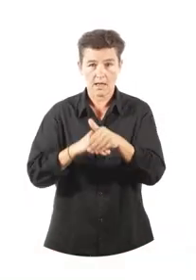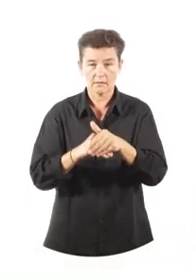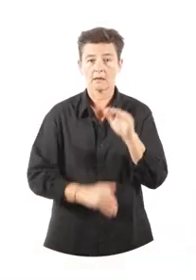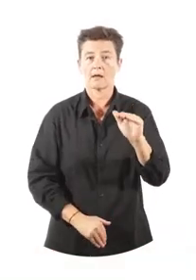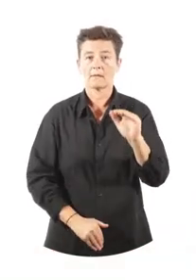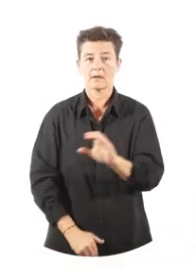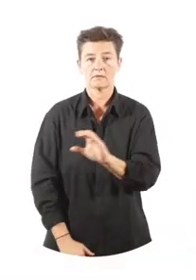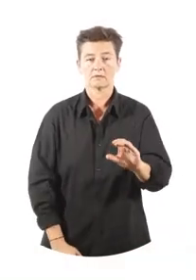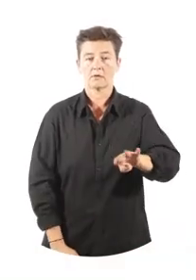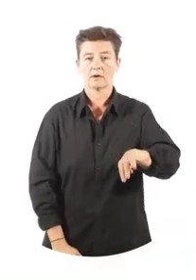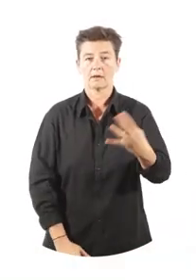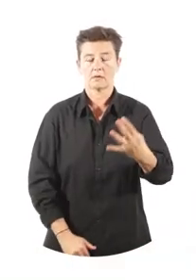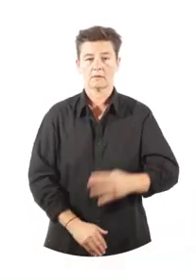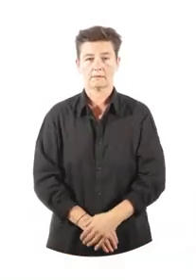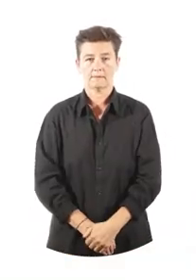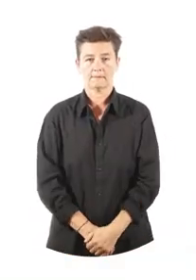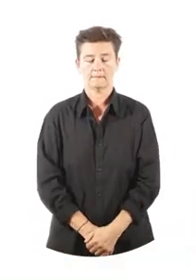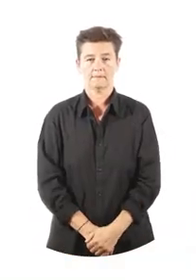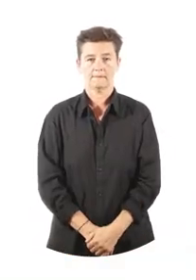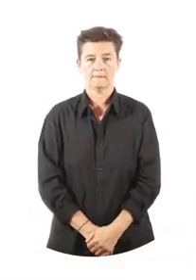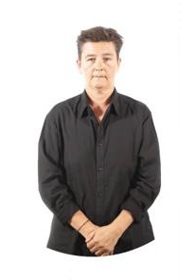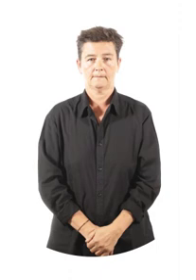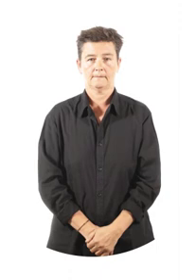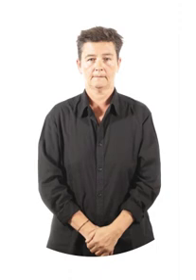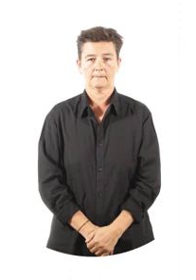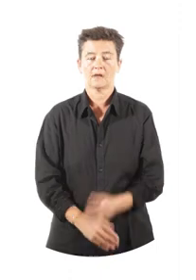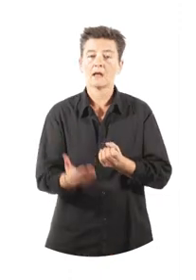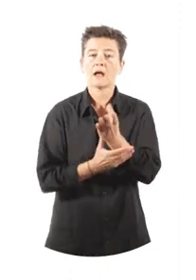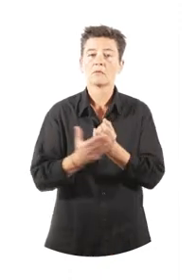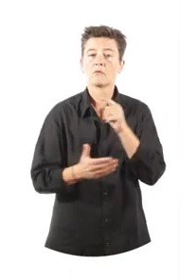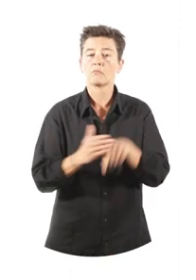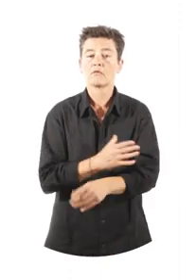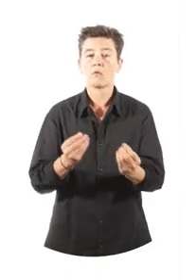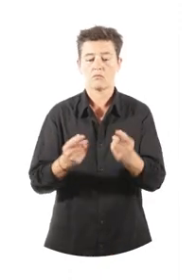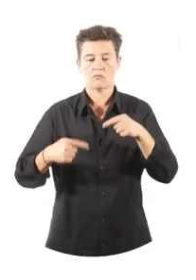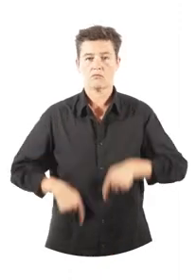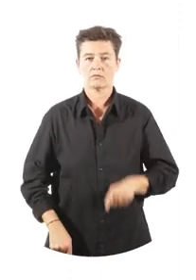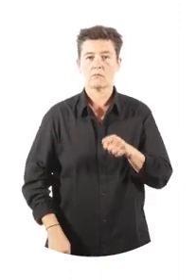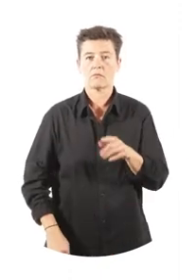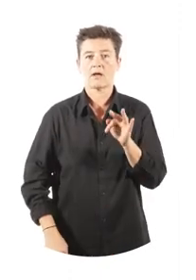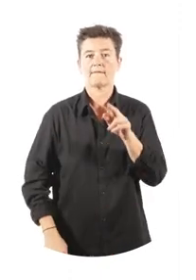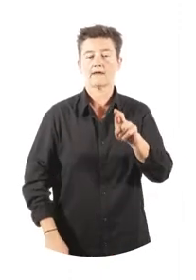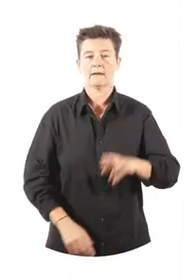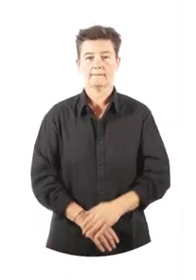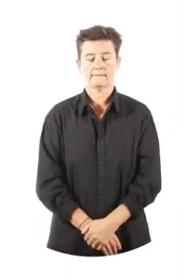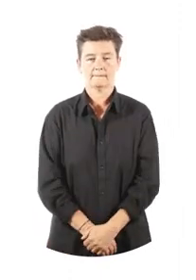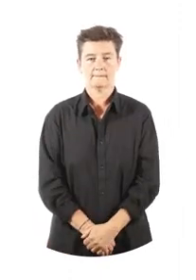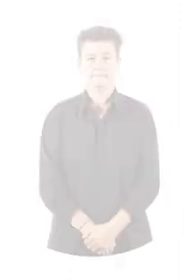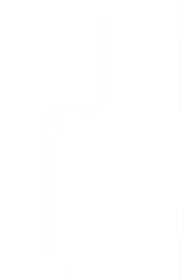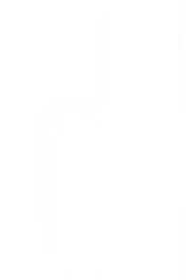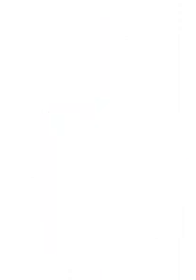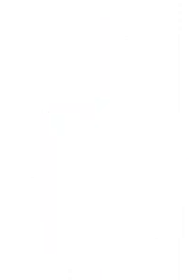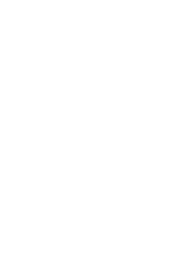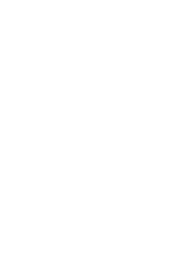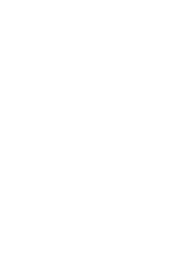besoin d'aide, appelez le 0800 130 000 ou plus d'informations sur gouvernement.fr.